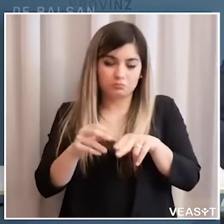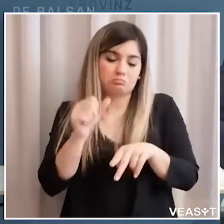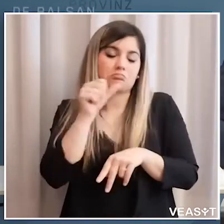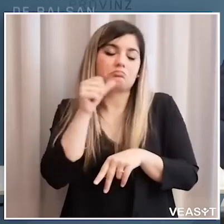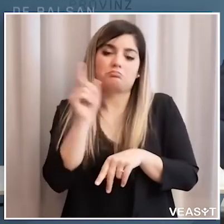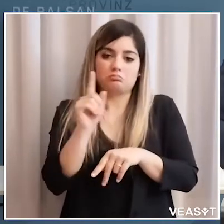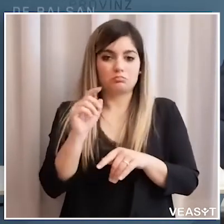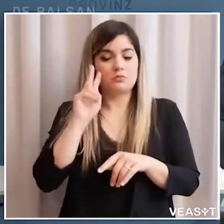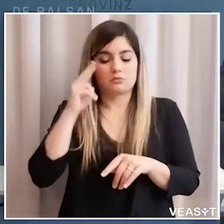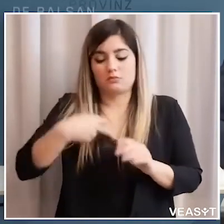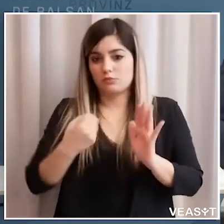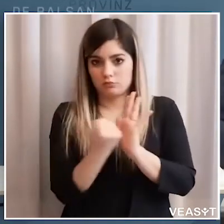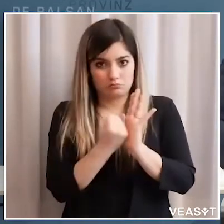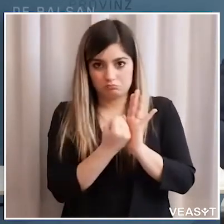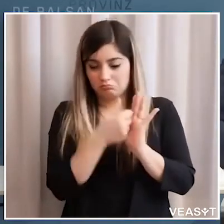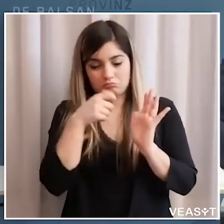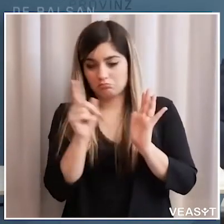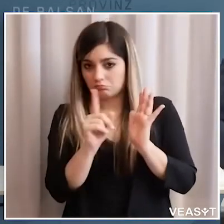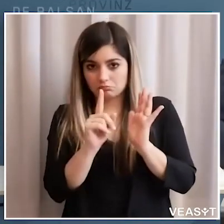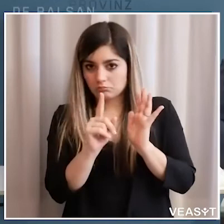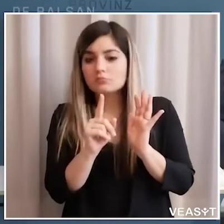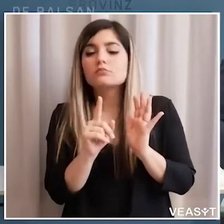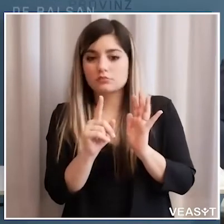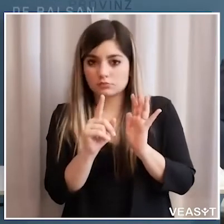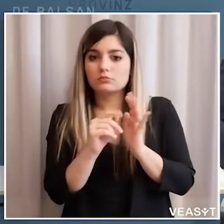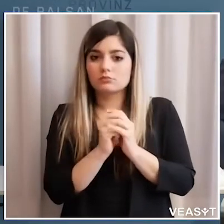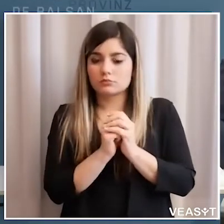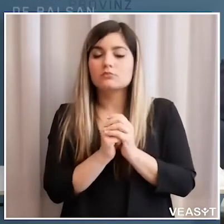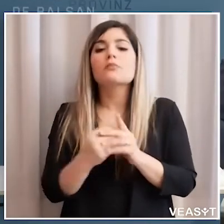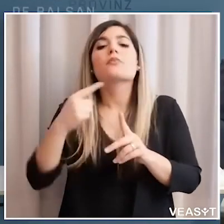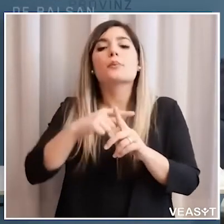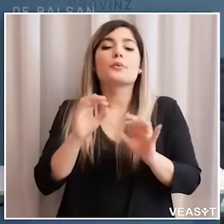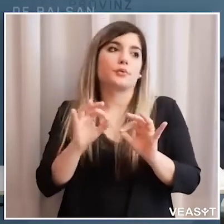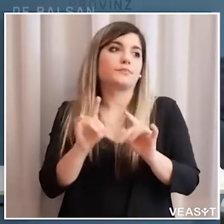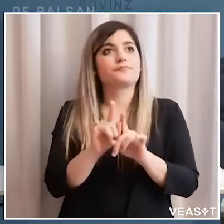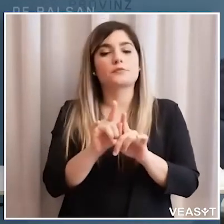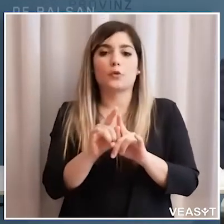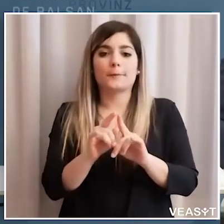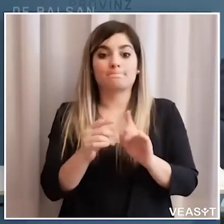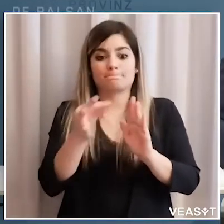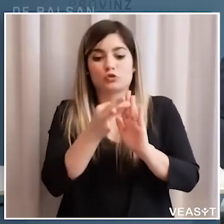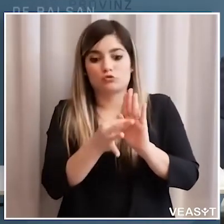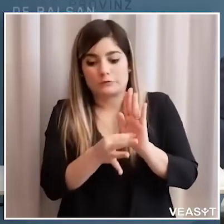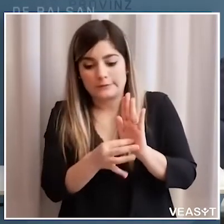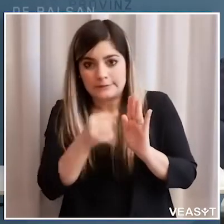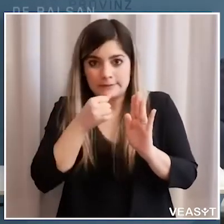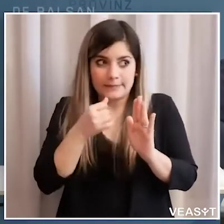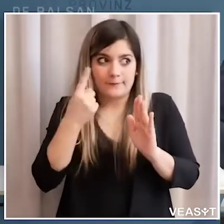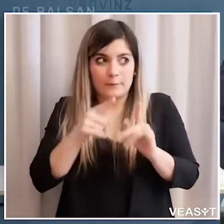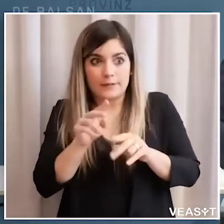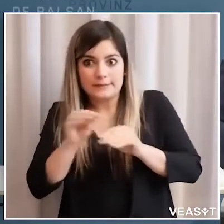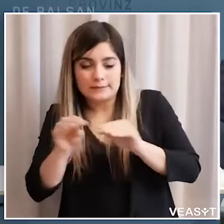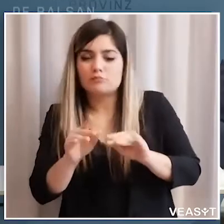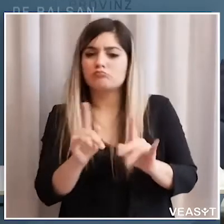necessità di autocertificazione e anche in assenza di quelle giustificazioni che fin d'ora si dovevano